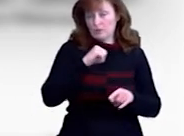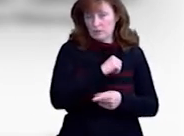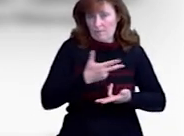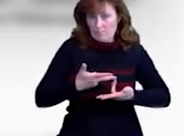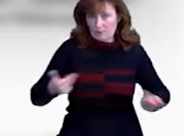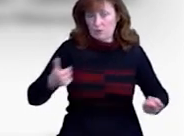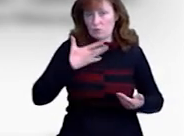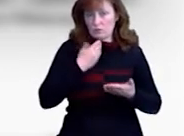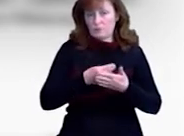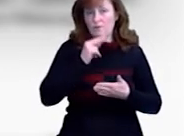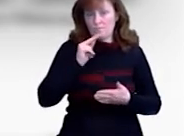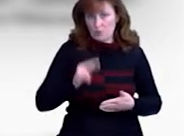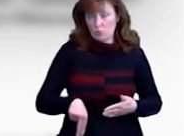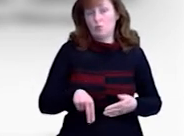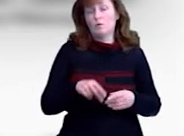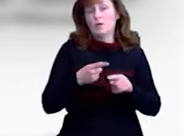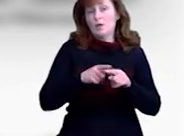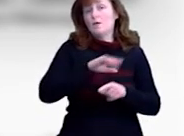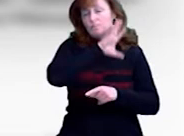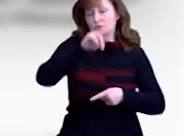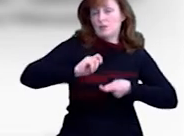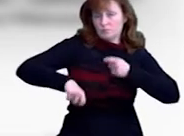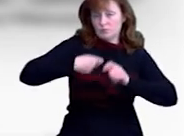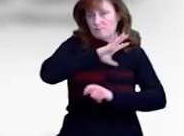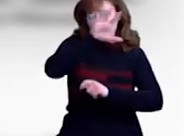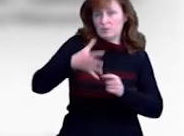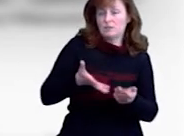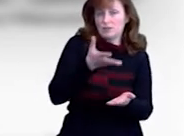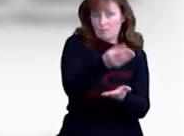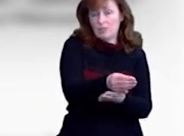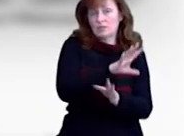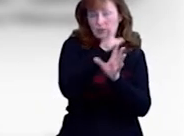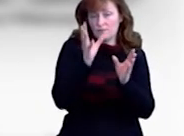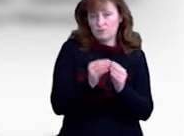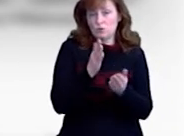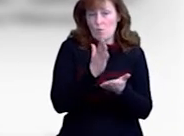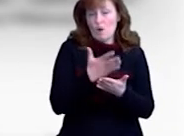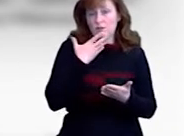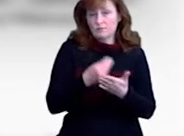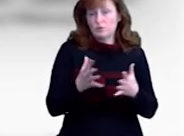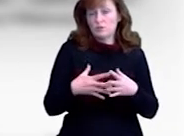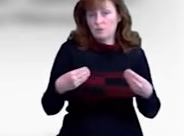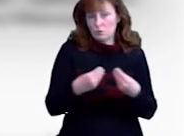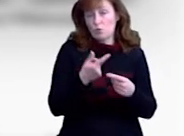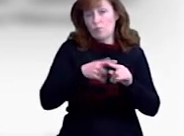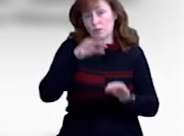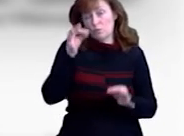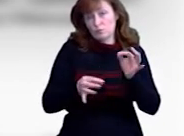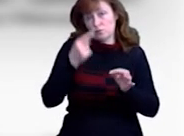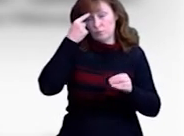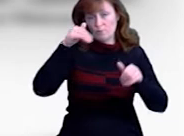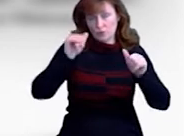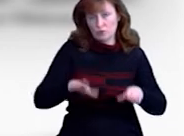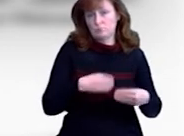вини, щире каяття від шкодування матеріальних збитків, має постійне місце проживання та родину. Тому судом було обрано саме